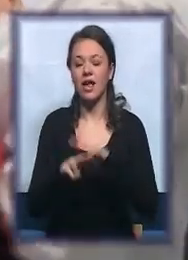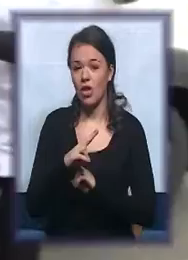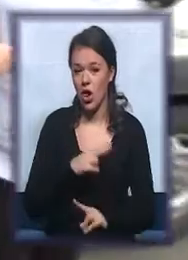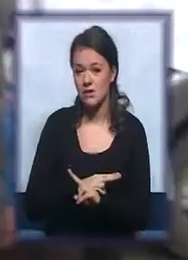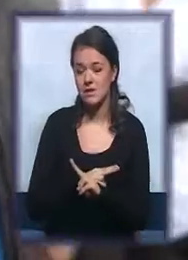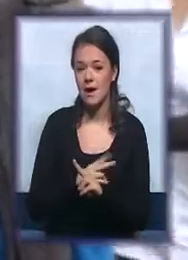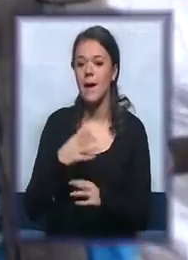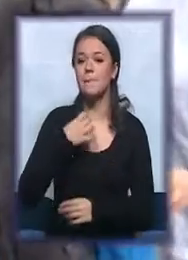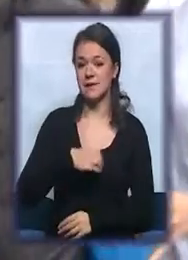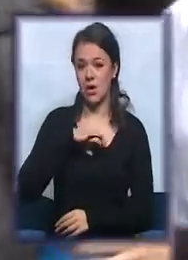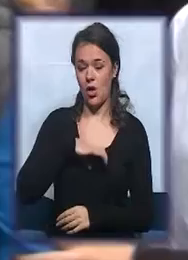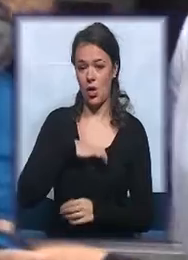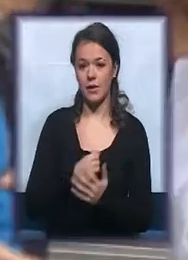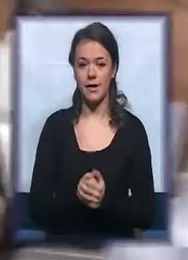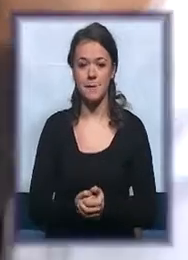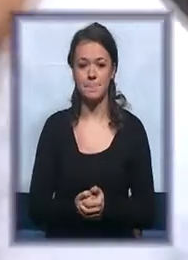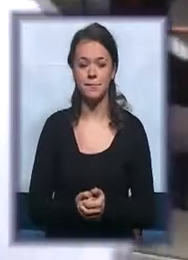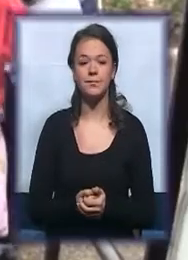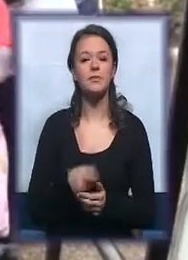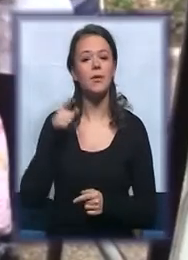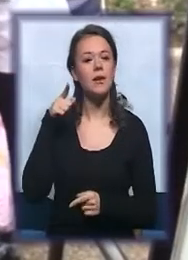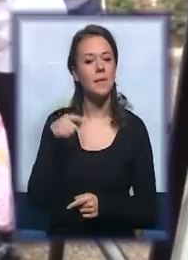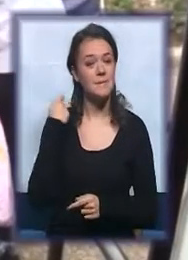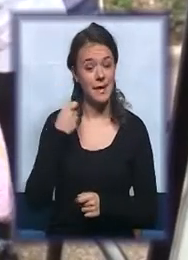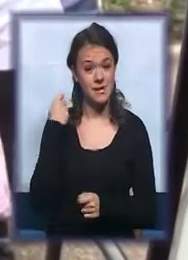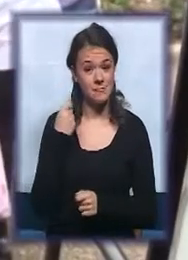lepo.